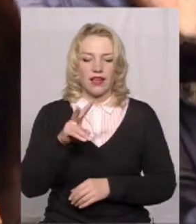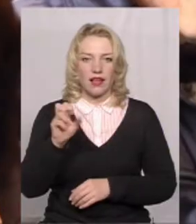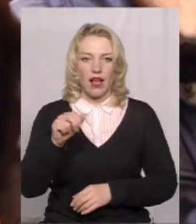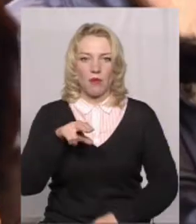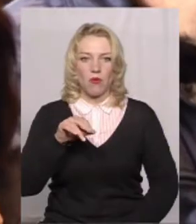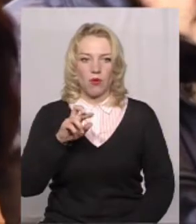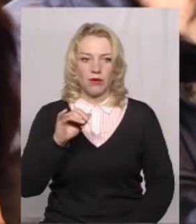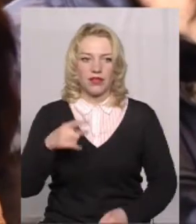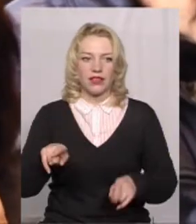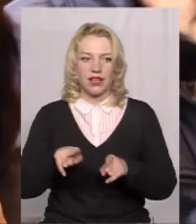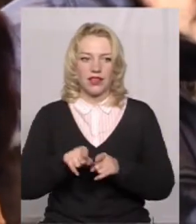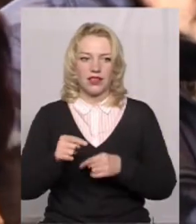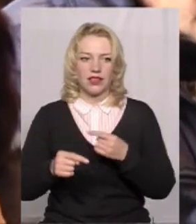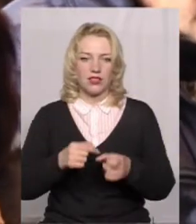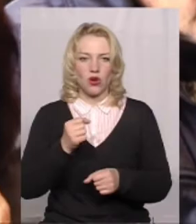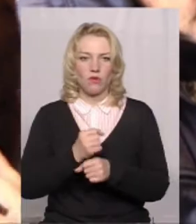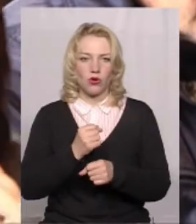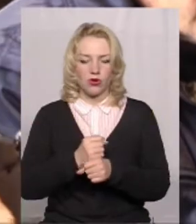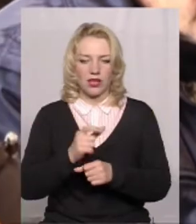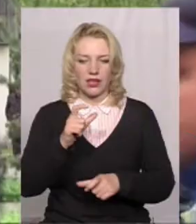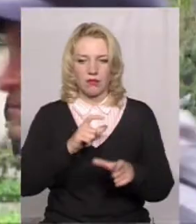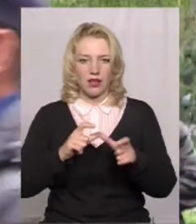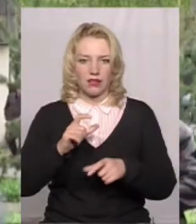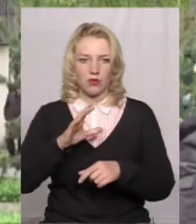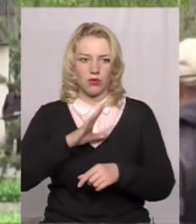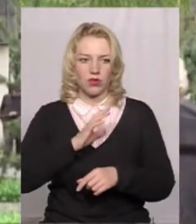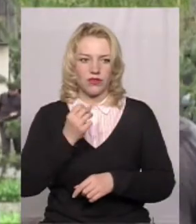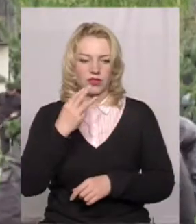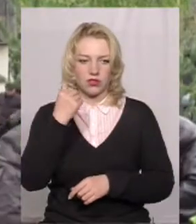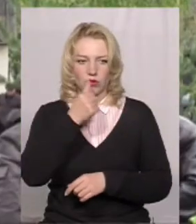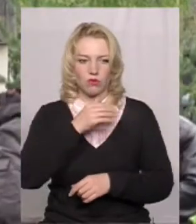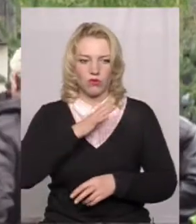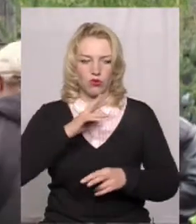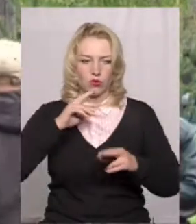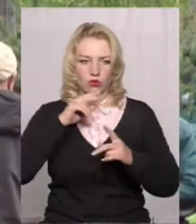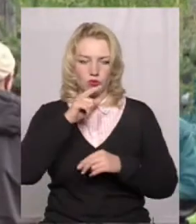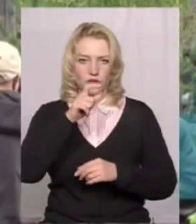ж наслідки обробки отрутохімікатами вже були в 2013 році. Були утруєння людей,